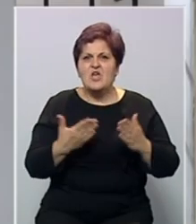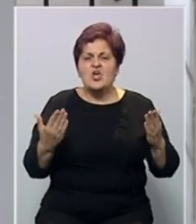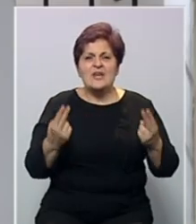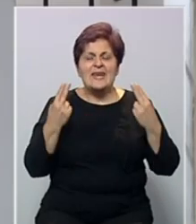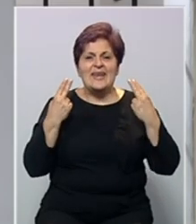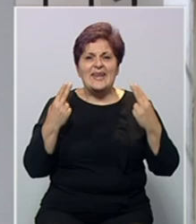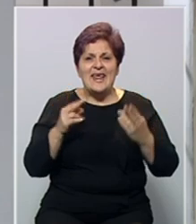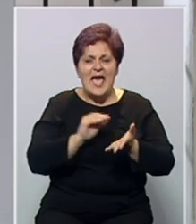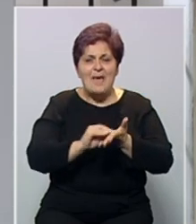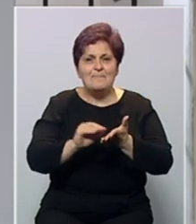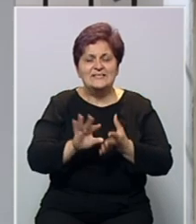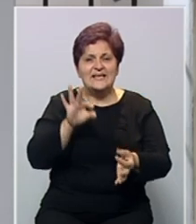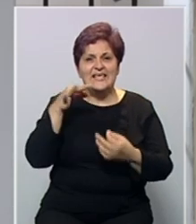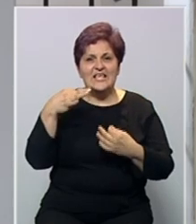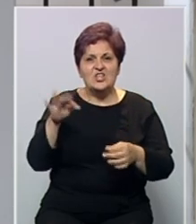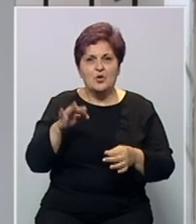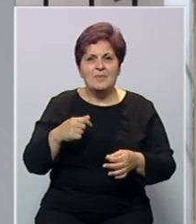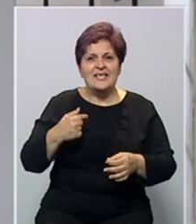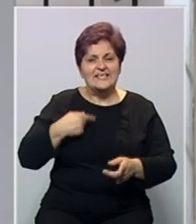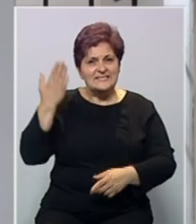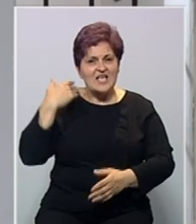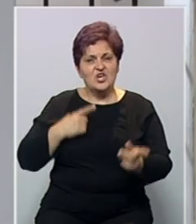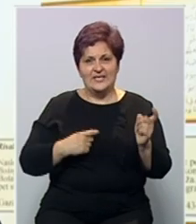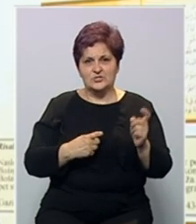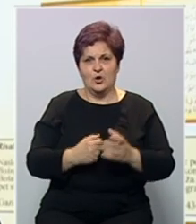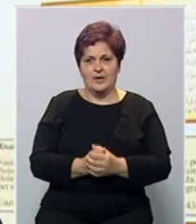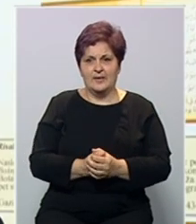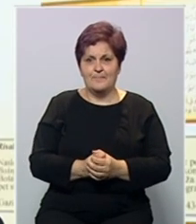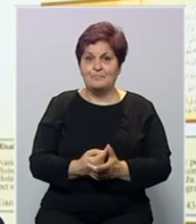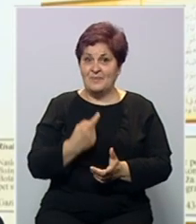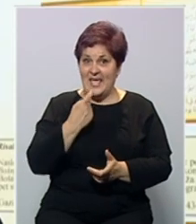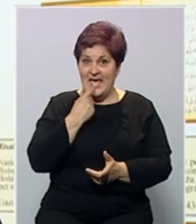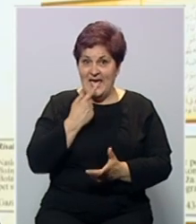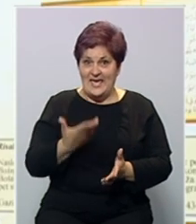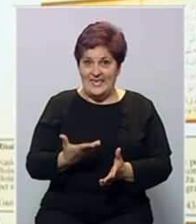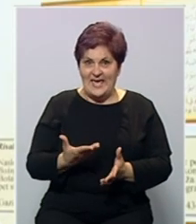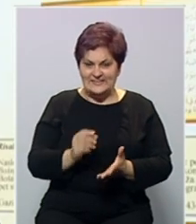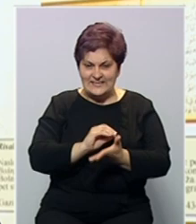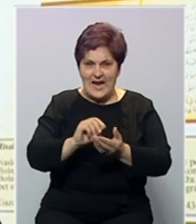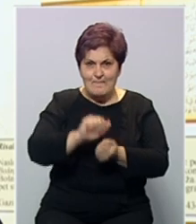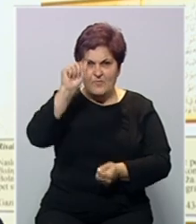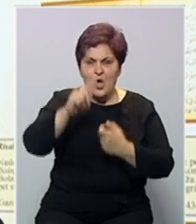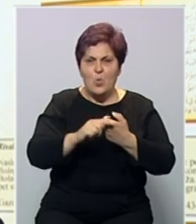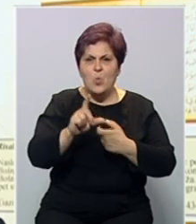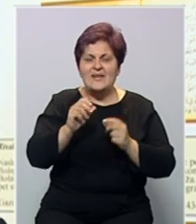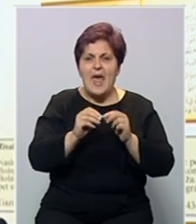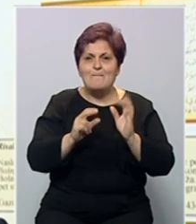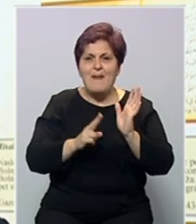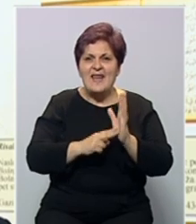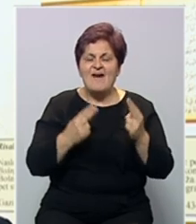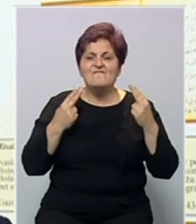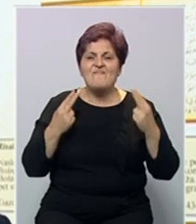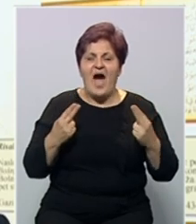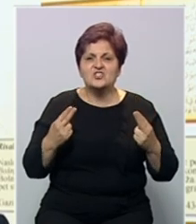najznačajnijih pisanih dokumenta iz naše historije. Jezik povelje Bana Kulina važan je utoliko